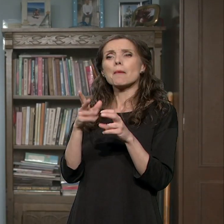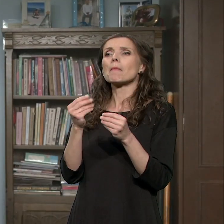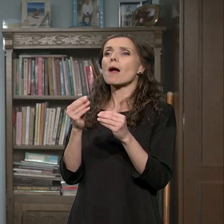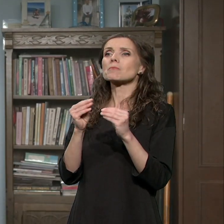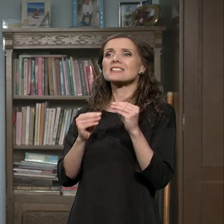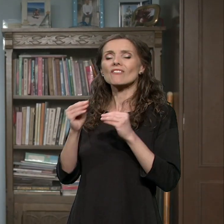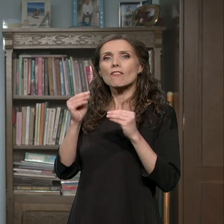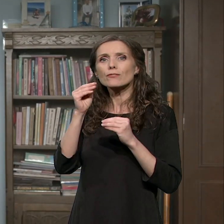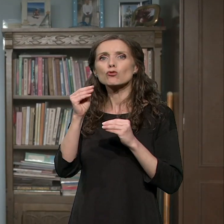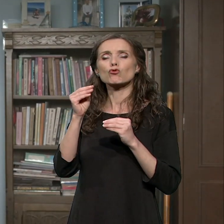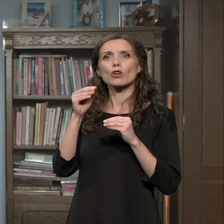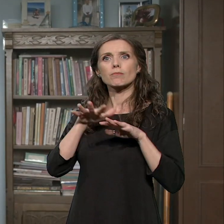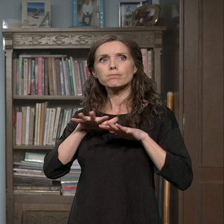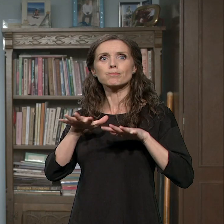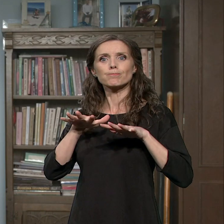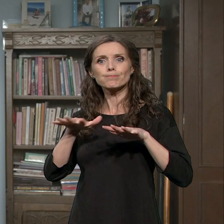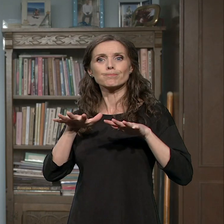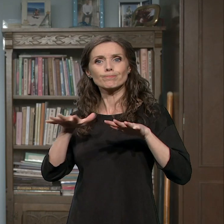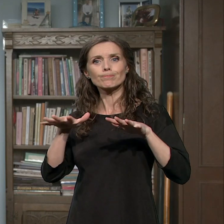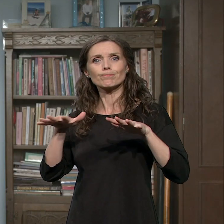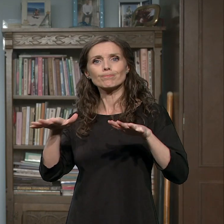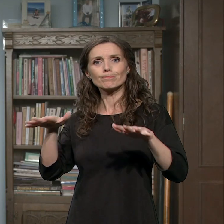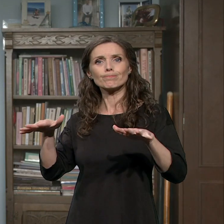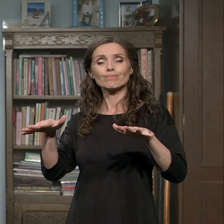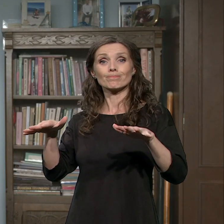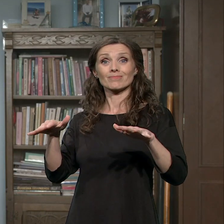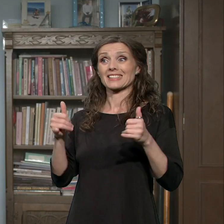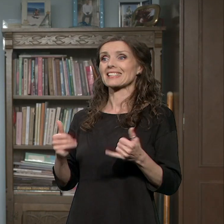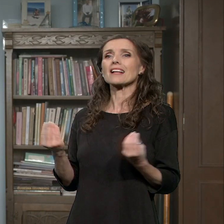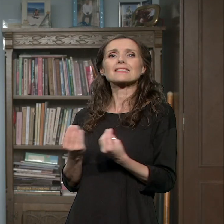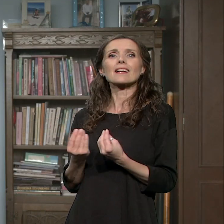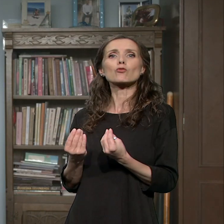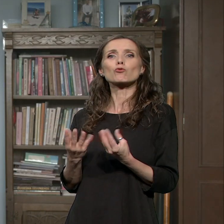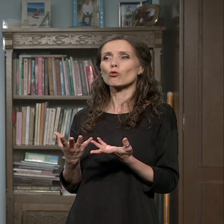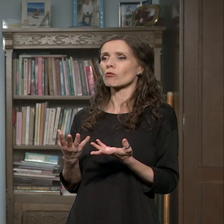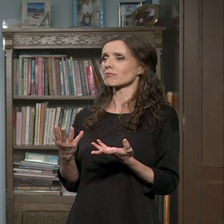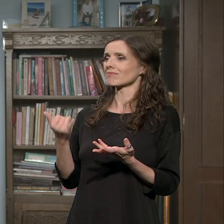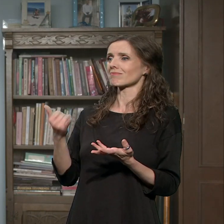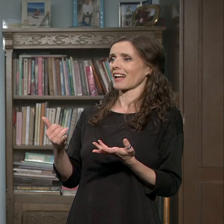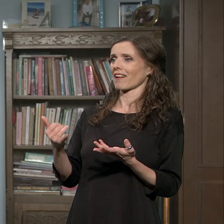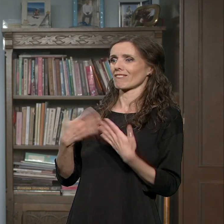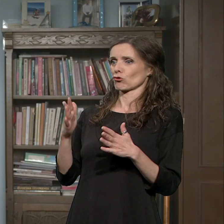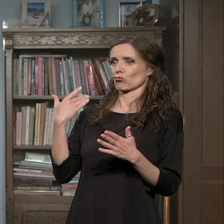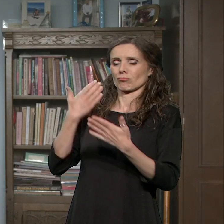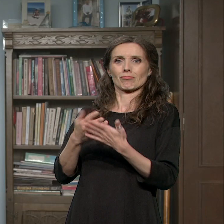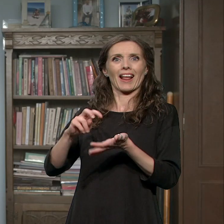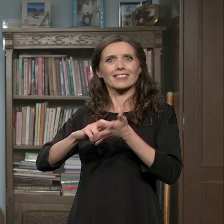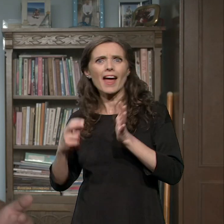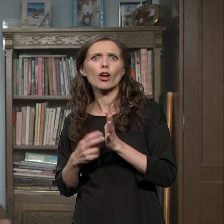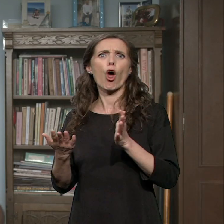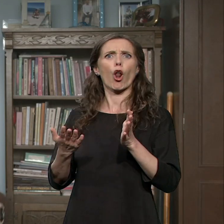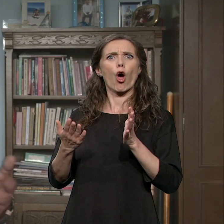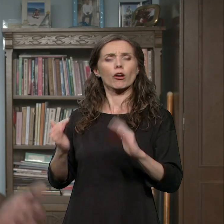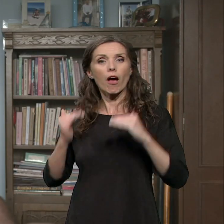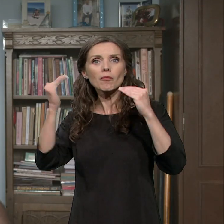zamaku, Naročito sada u ovo vreme, zato što smo doživjeli tehnološki skok i shvatili smo